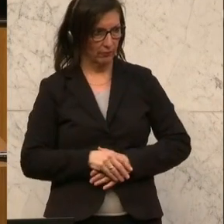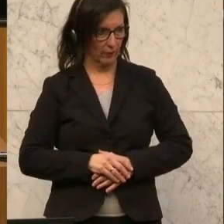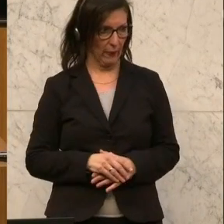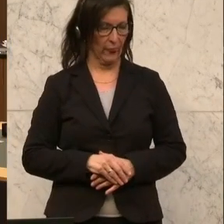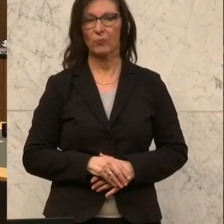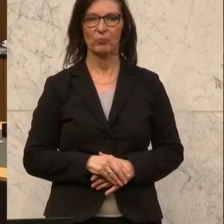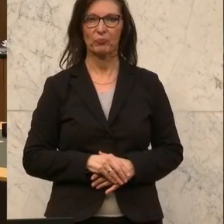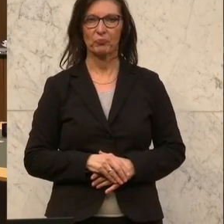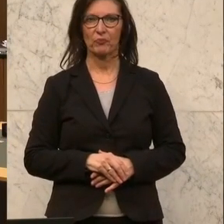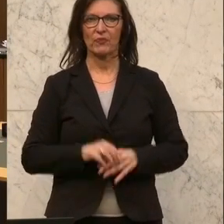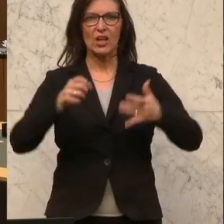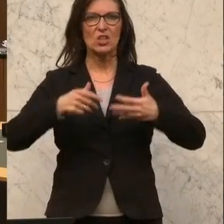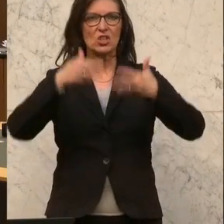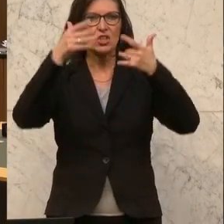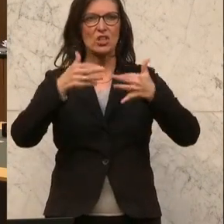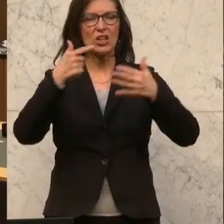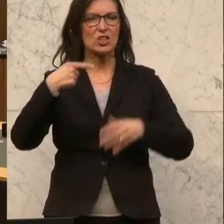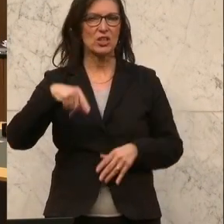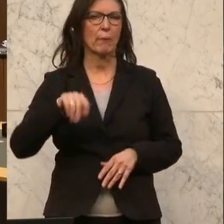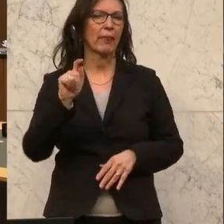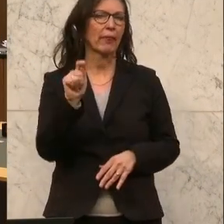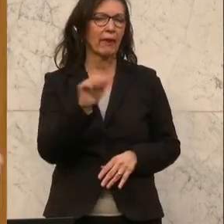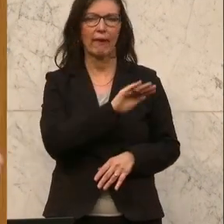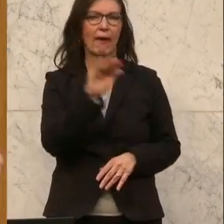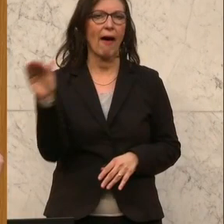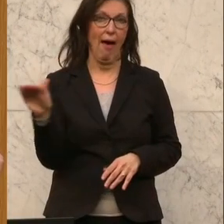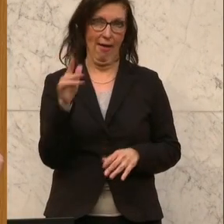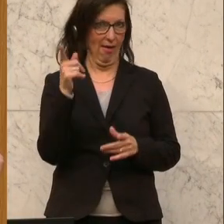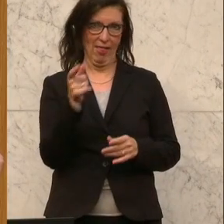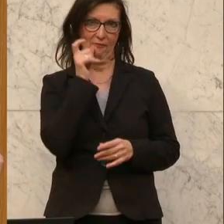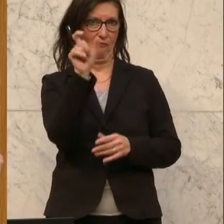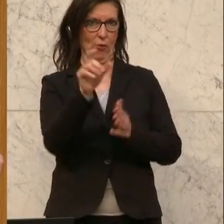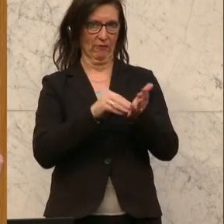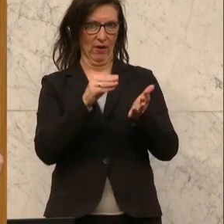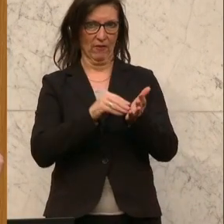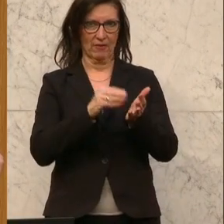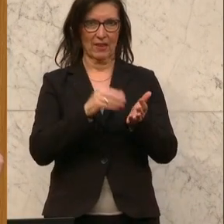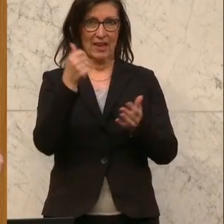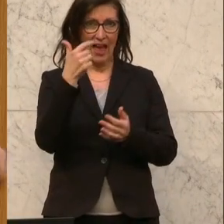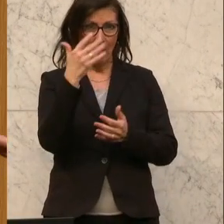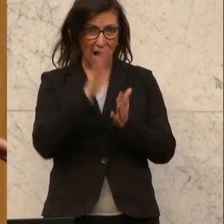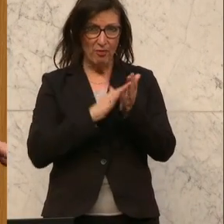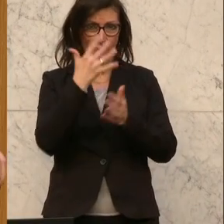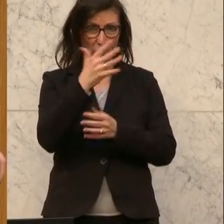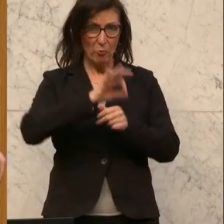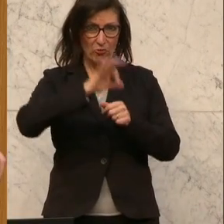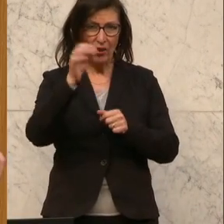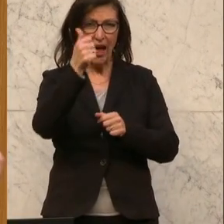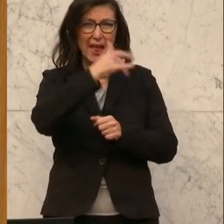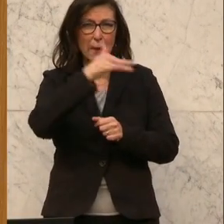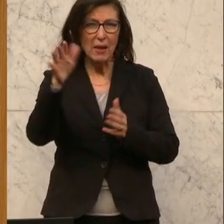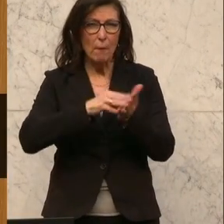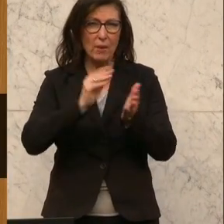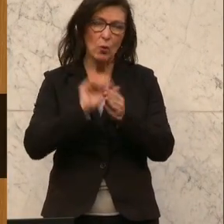ChatGPD ist momentan in aller Munde. Über eine Million Nutzer in den ersten fünf Tagen ist dem amerikanischen Unternehmen